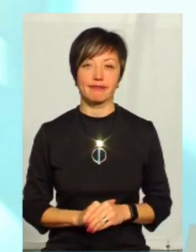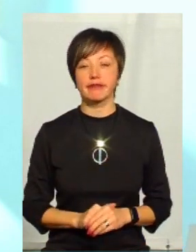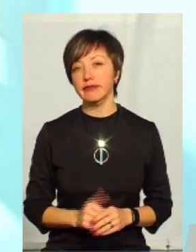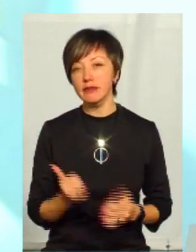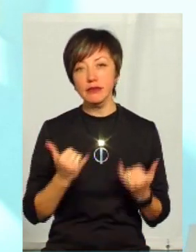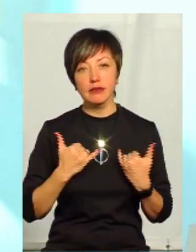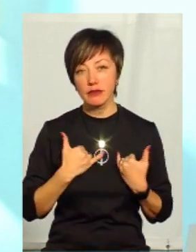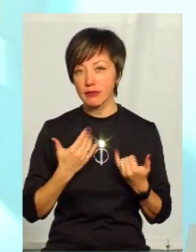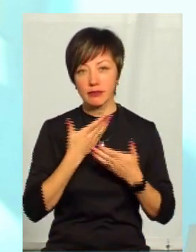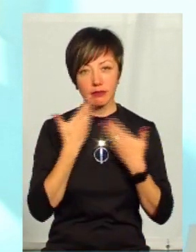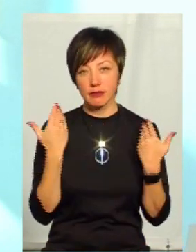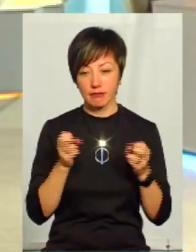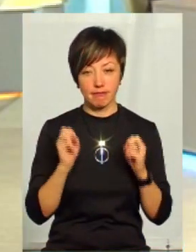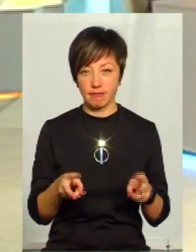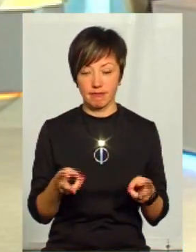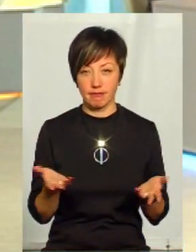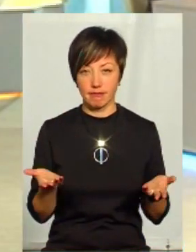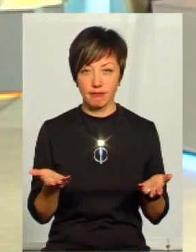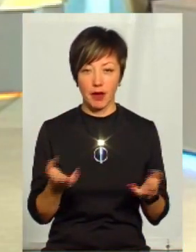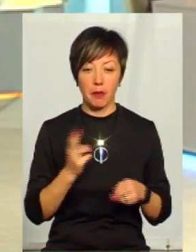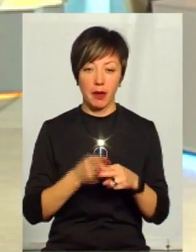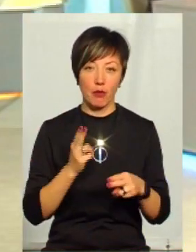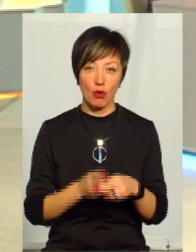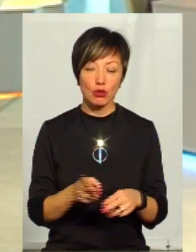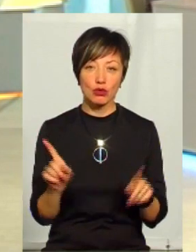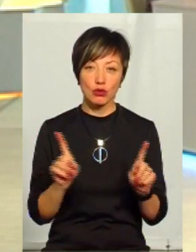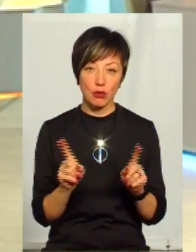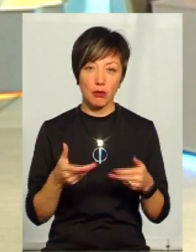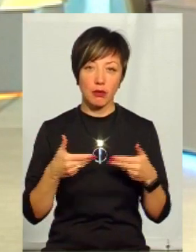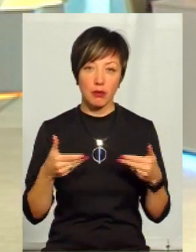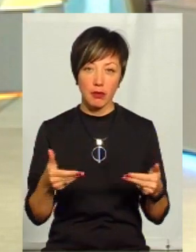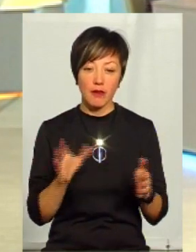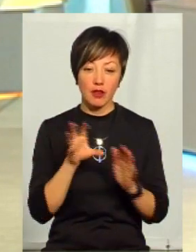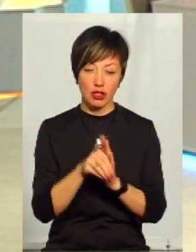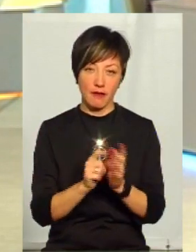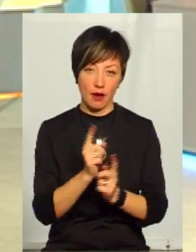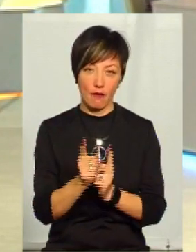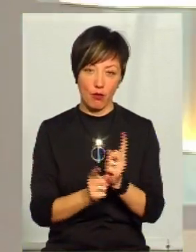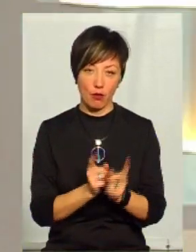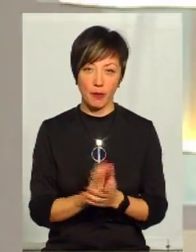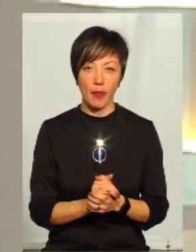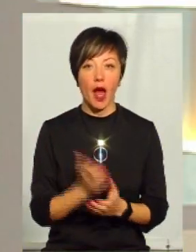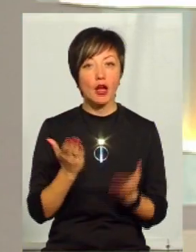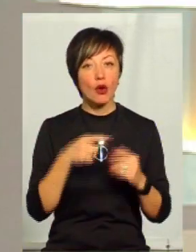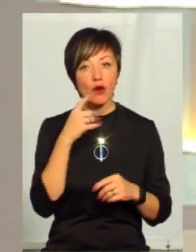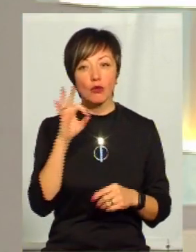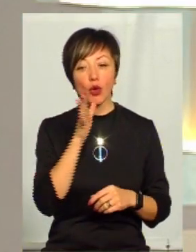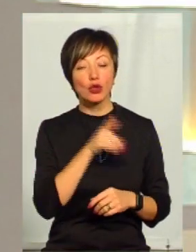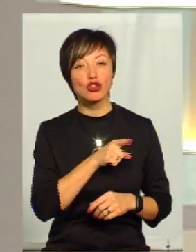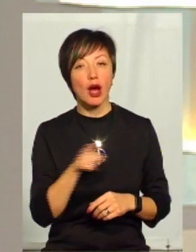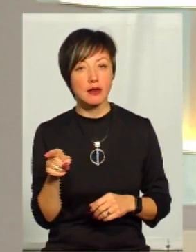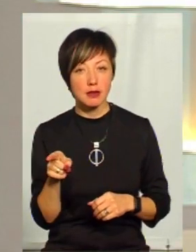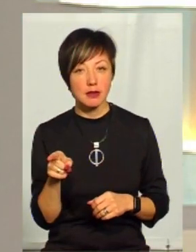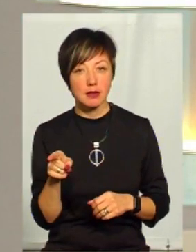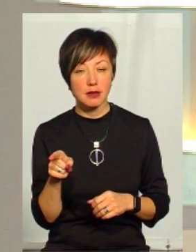І для нас це не є ризиком, який би став перепоною для того, щоб ми увійшли в реформу. А якщо говорити про час,